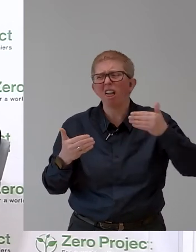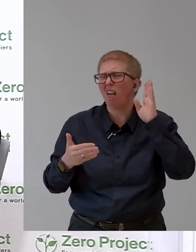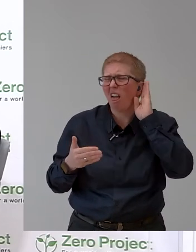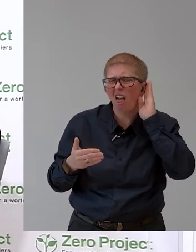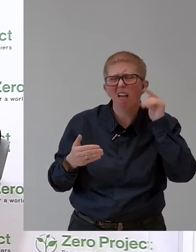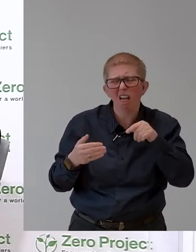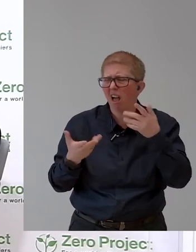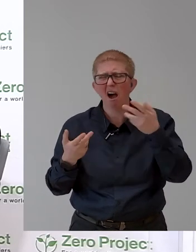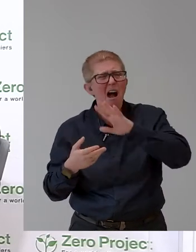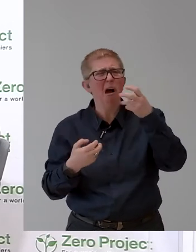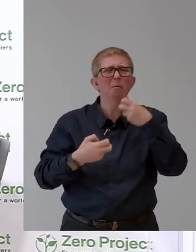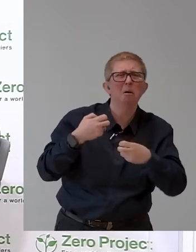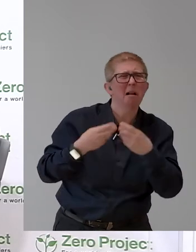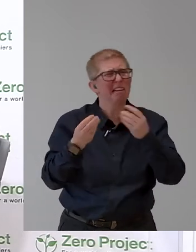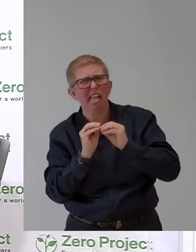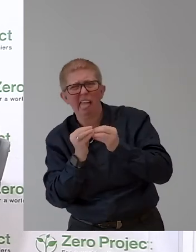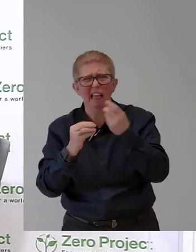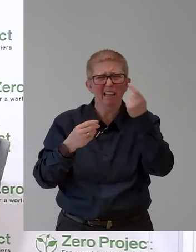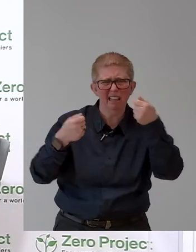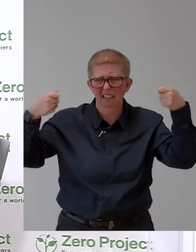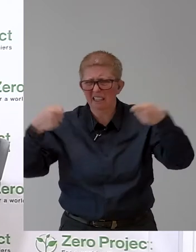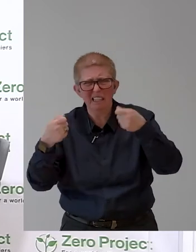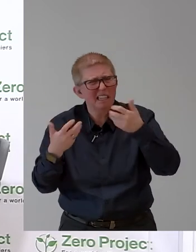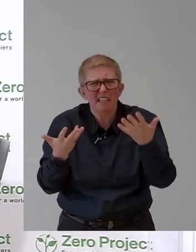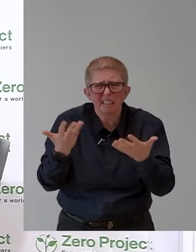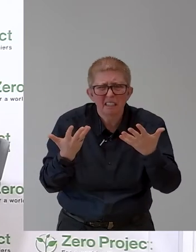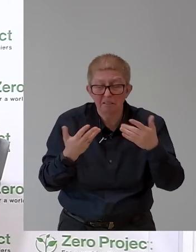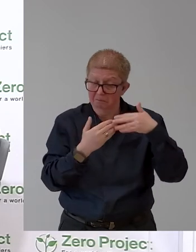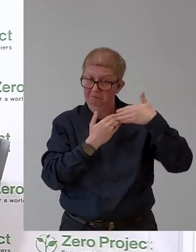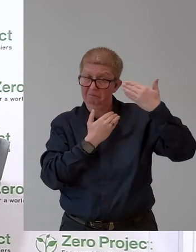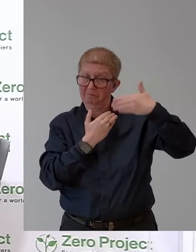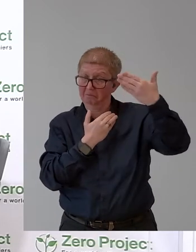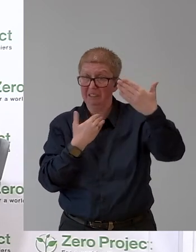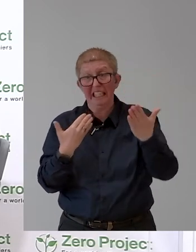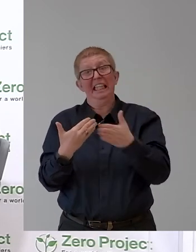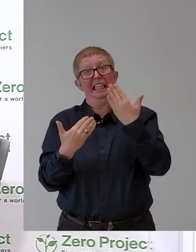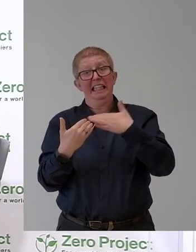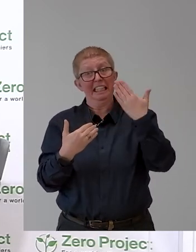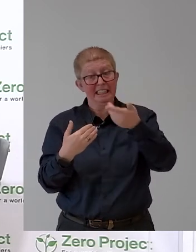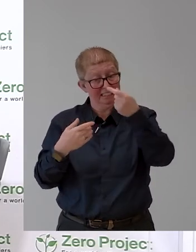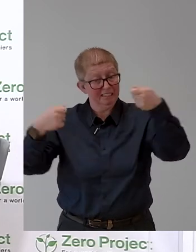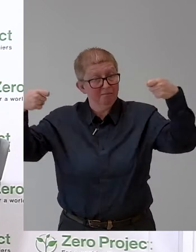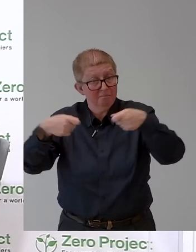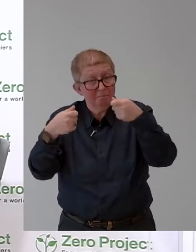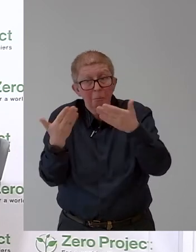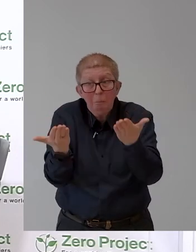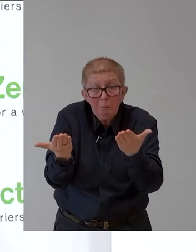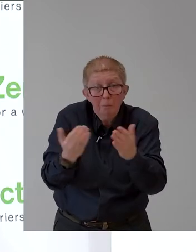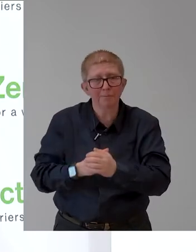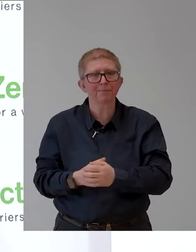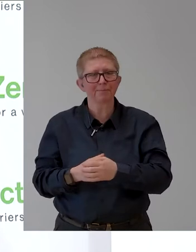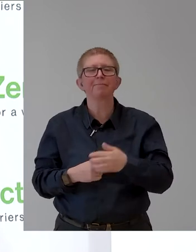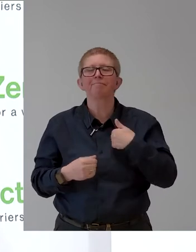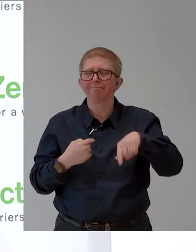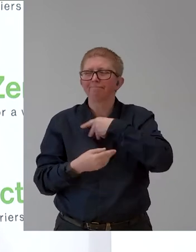Prozesse zu vereinfachen? Also wir sind auch im laufenden Austausch natürlich mit dem Sozialpartner, mit der Wirtschaftskammer. Das